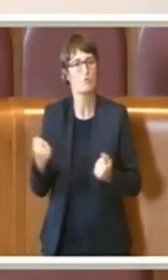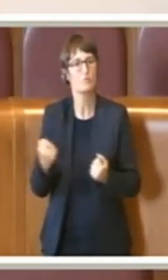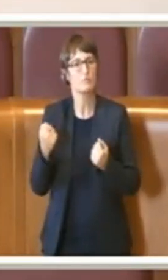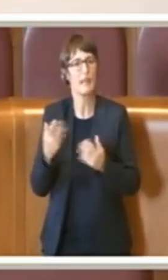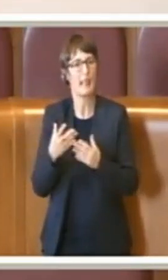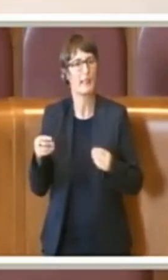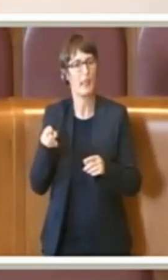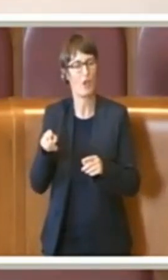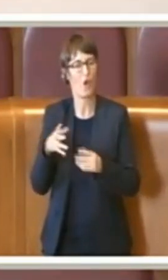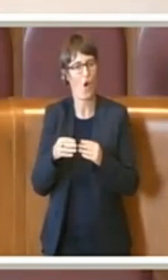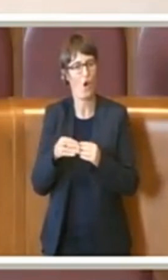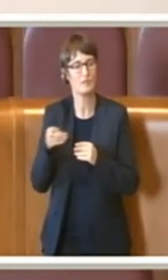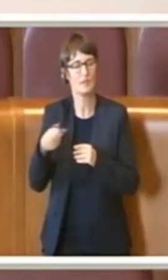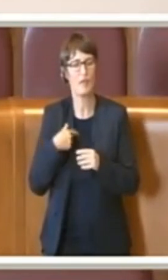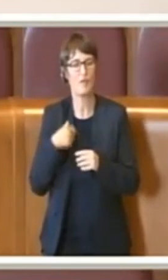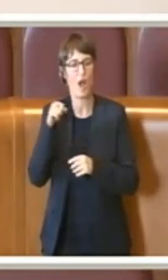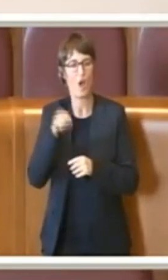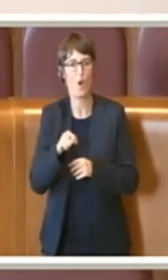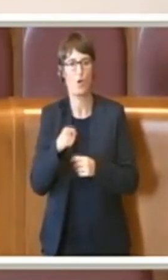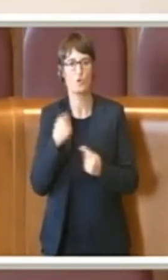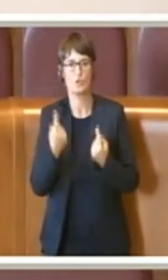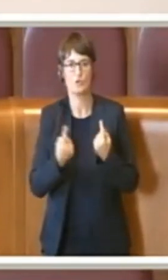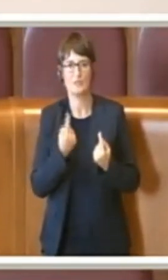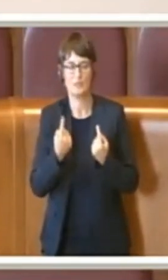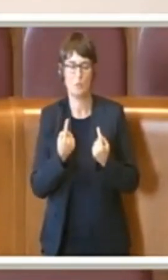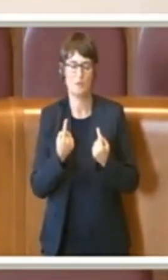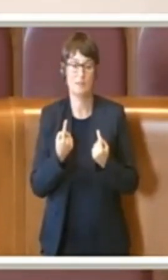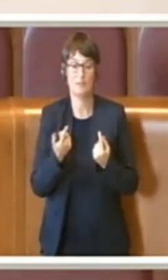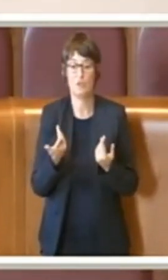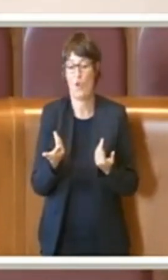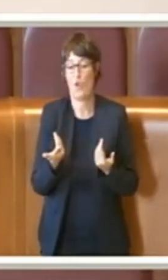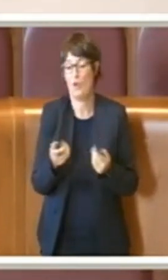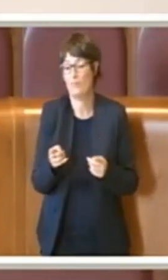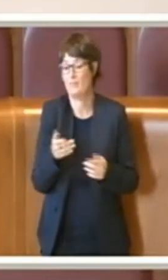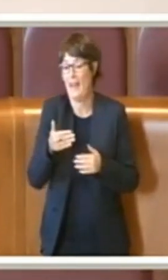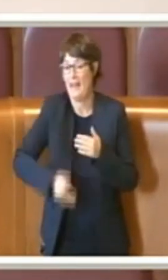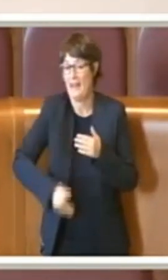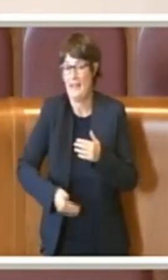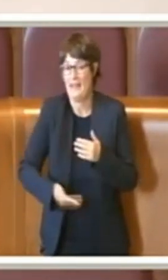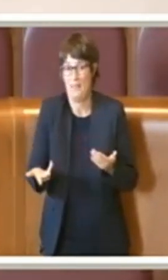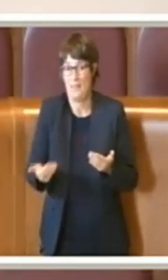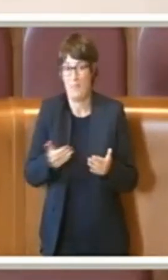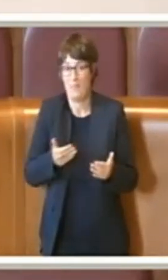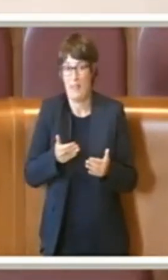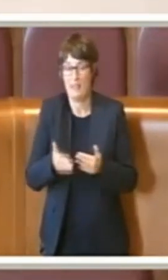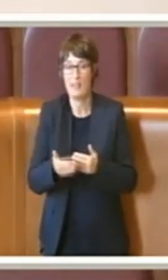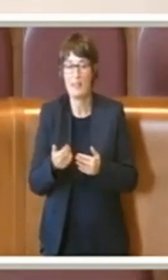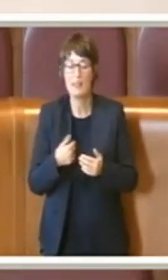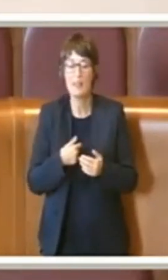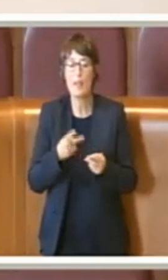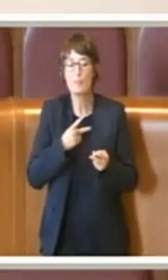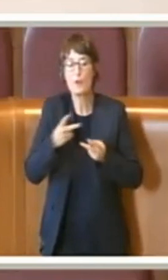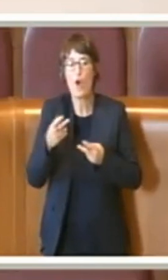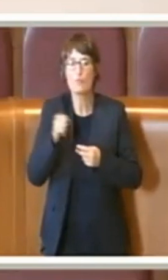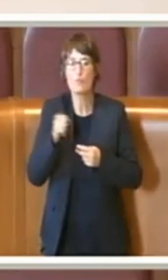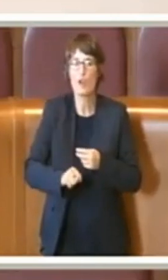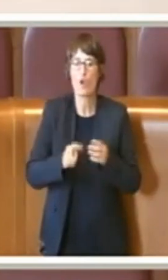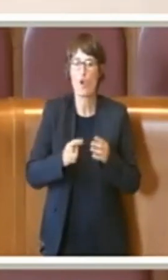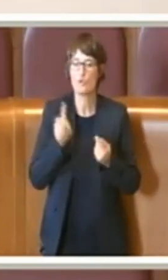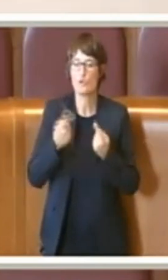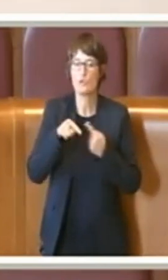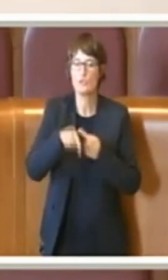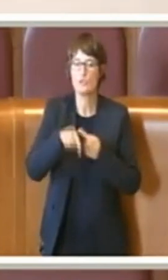per contrastare nei limiti del possibile questo fenomeno e ascoltare l'Ordine degli